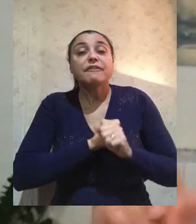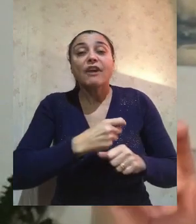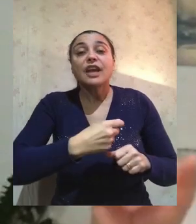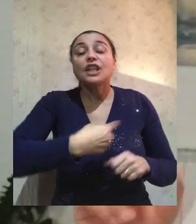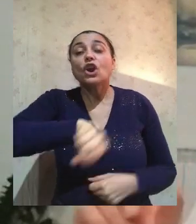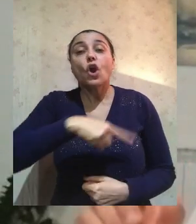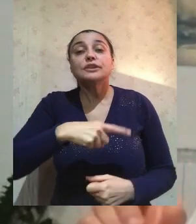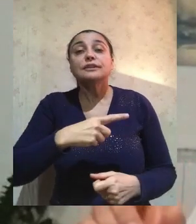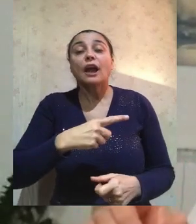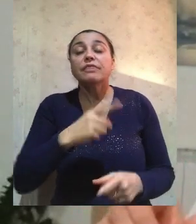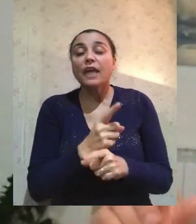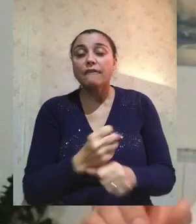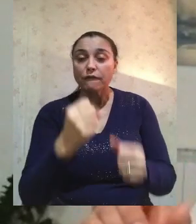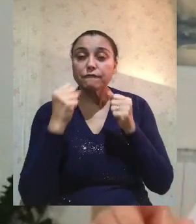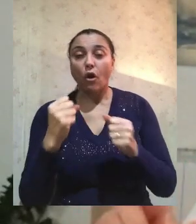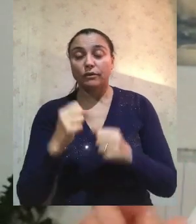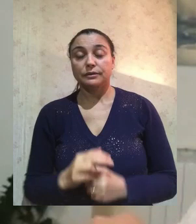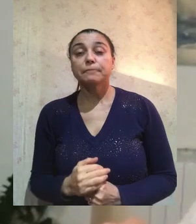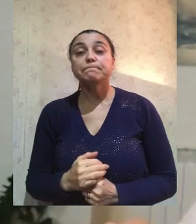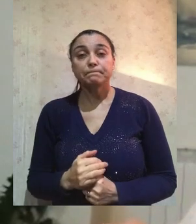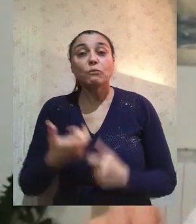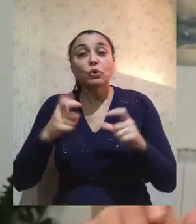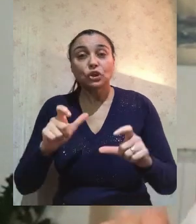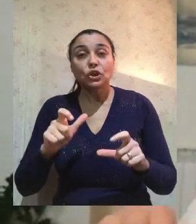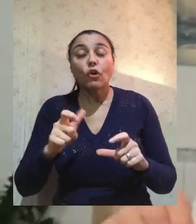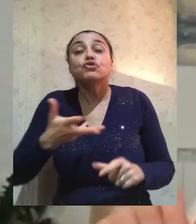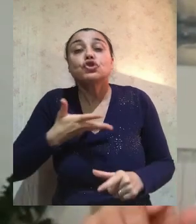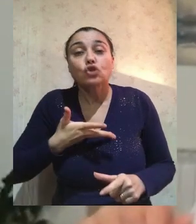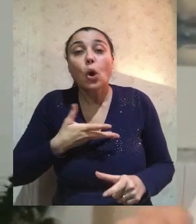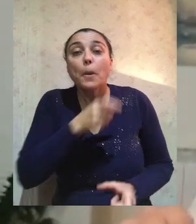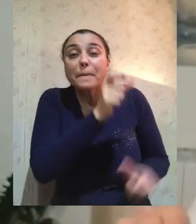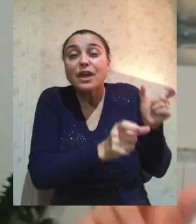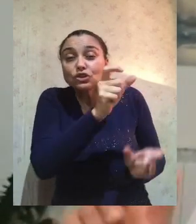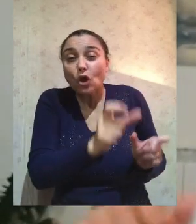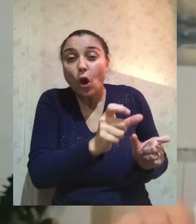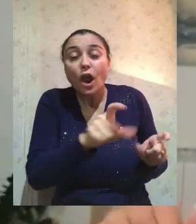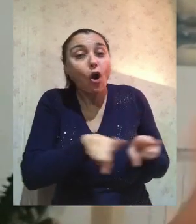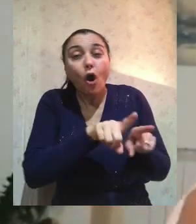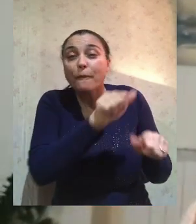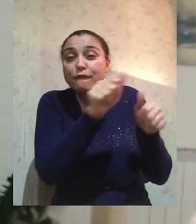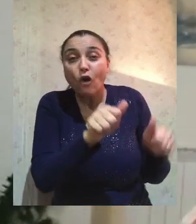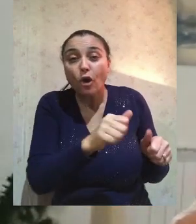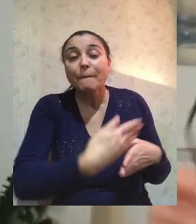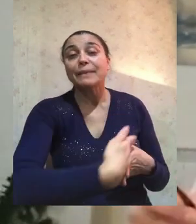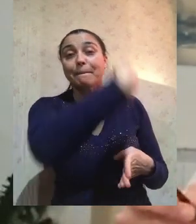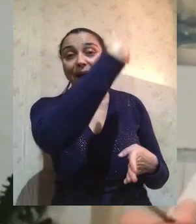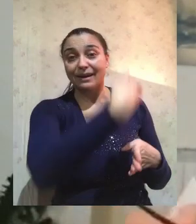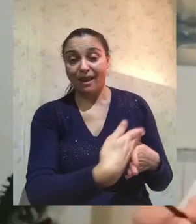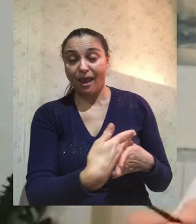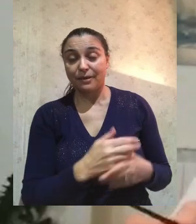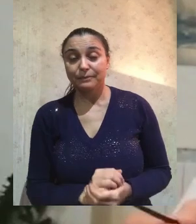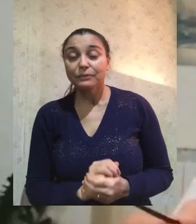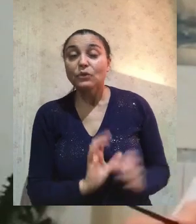teologi che, ahimè, indirizzavano le persone, sacerdoti che abbiamo letto che c